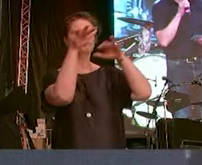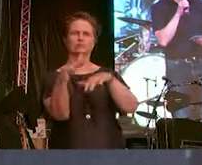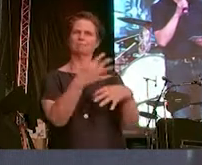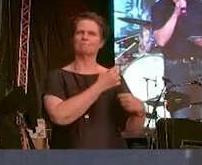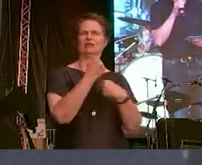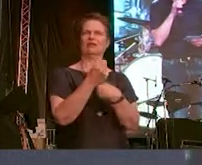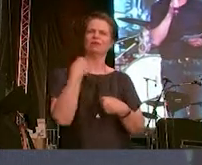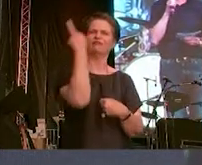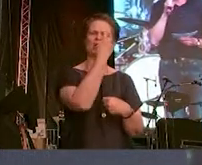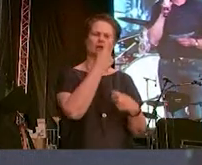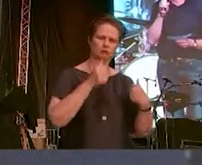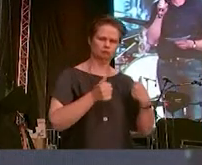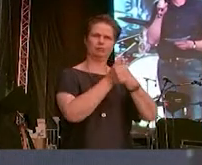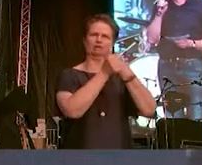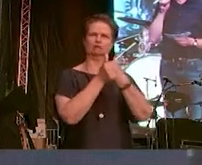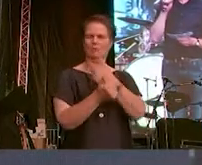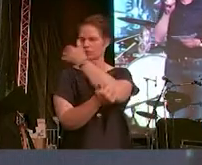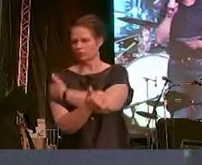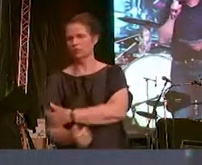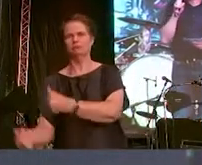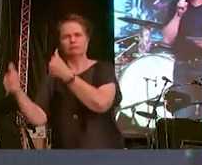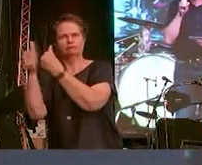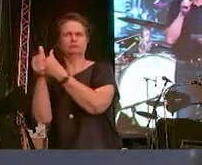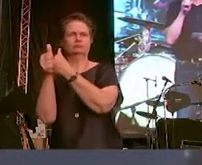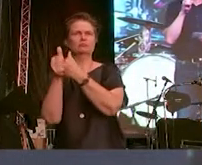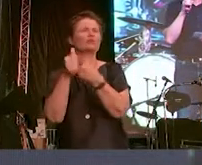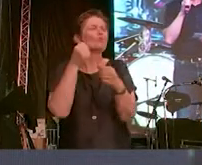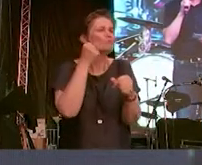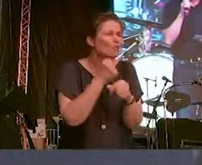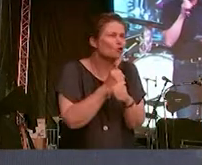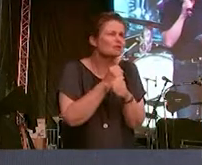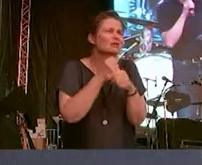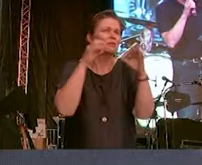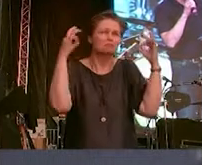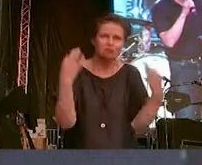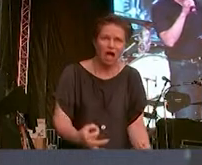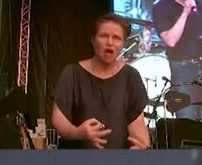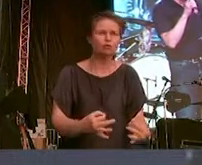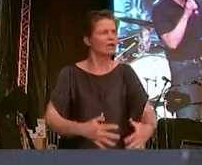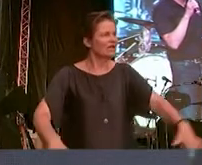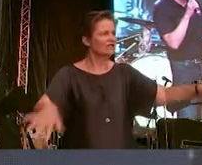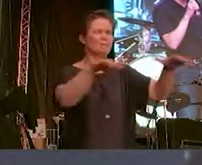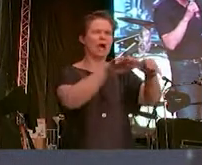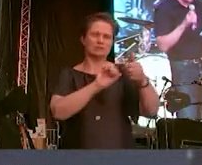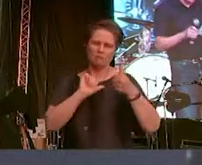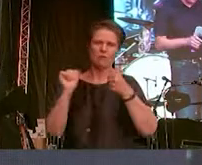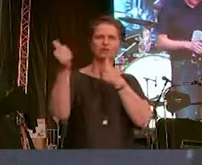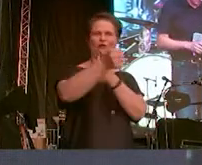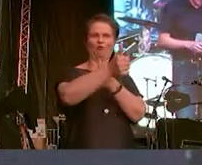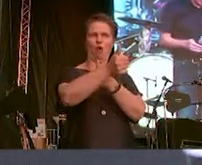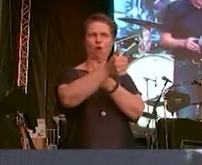werden hinter ihnen stehen und wir werden neben ihnen stehen. Und wenn es sein muss, auch vor uns gemeinsam vor sie stellen.